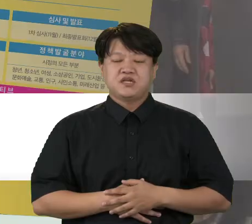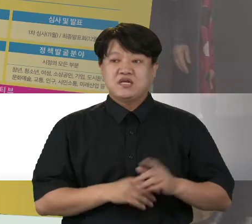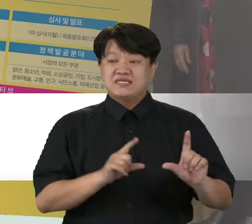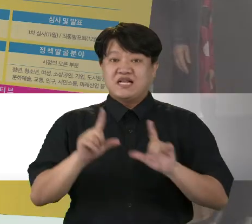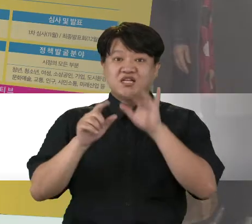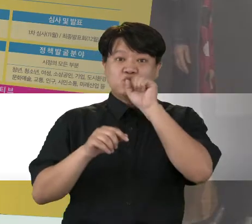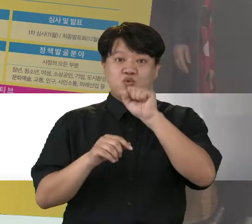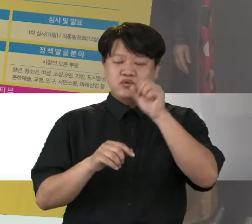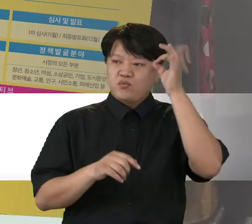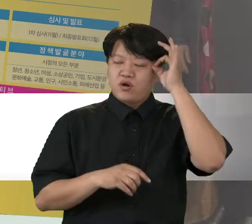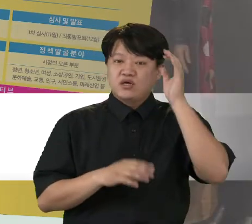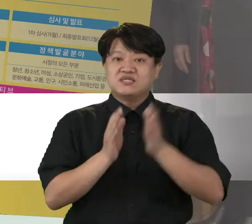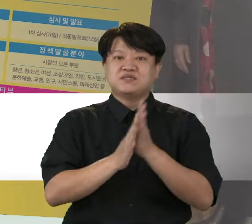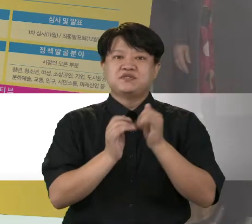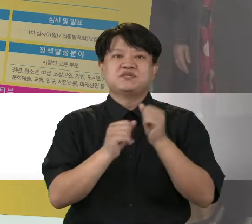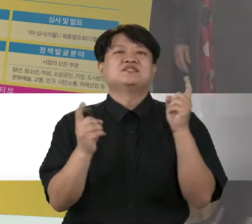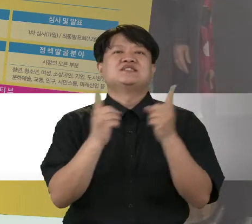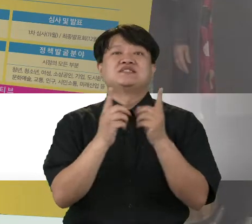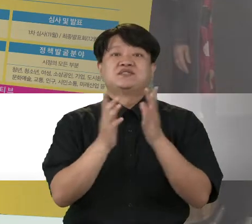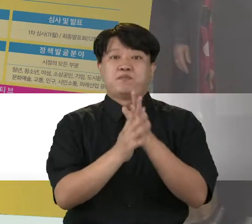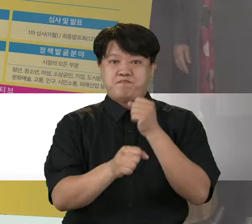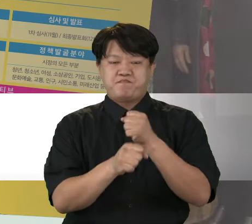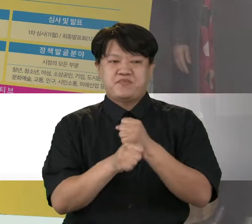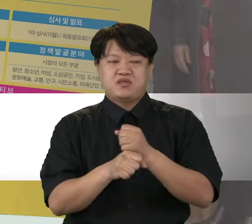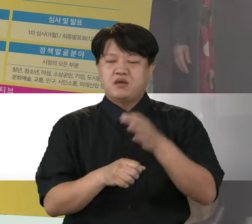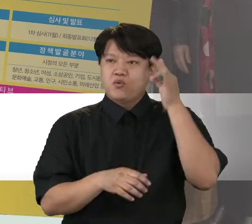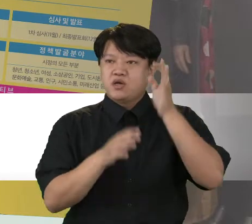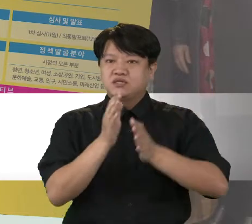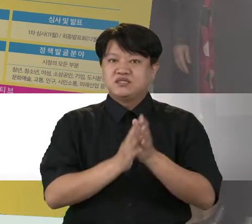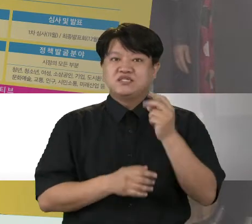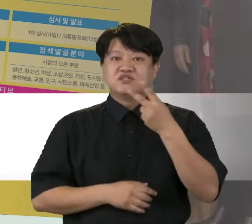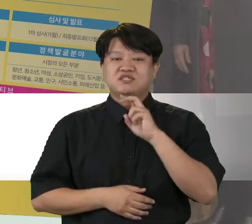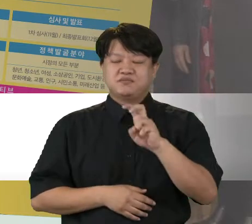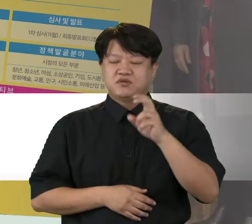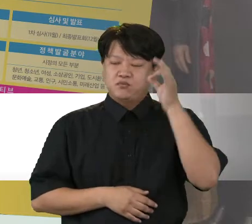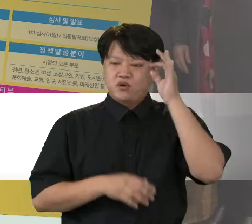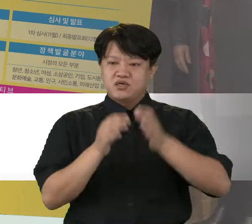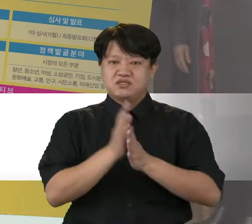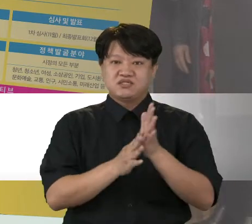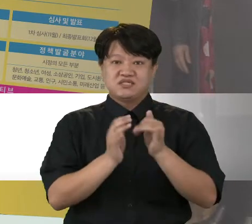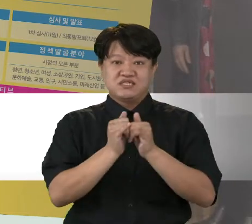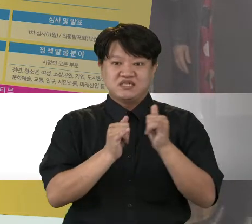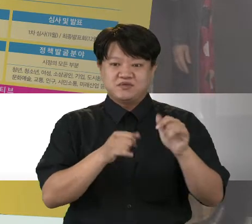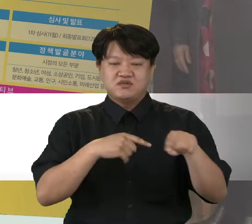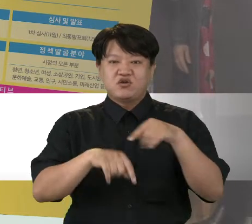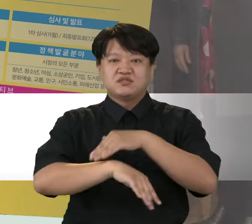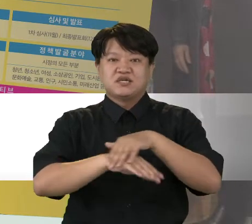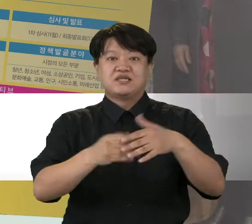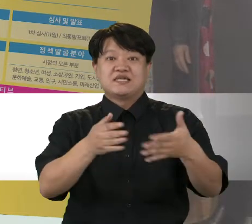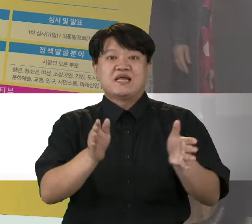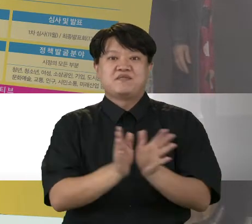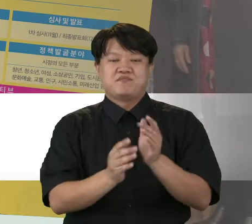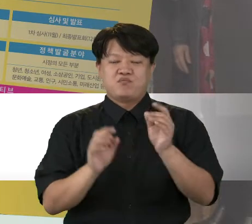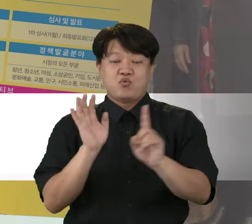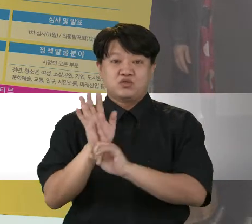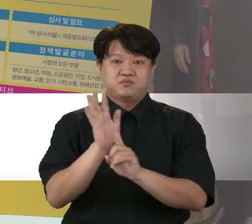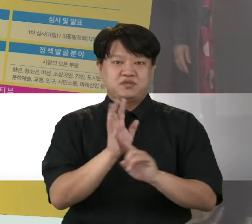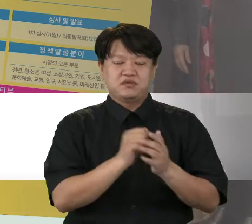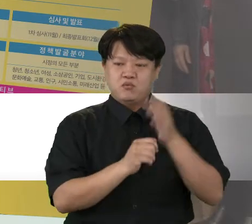살기 좋은 포항 시민이 직접 만들어갑니다. 포항시는 2020년 포항시민정책단을 모집하는데요.